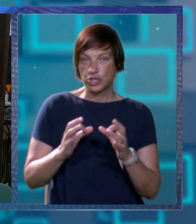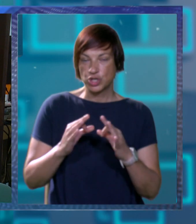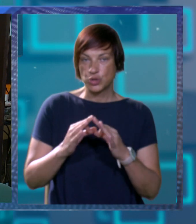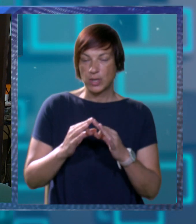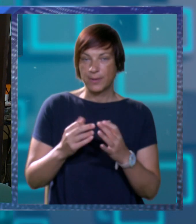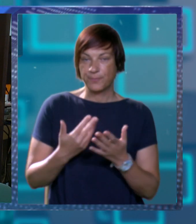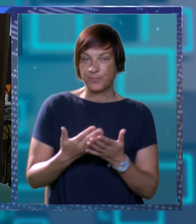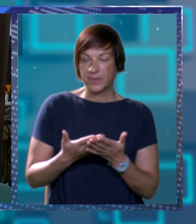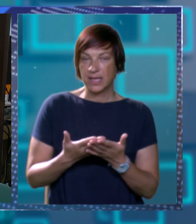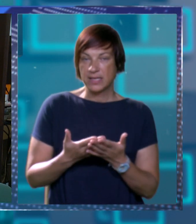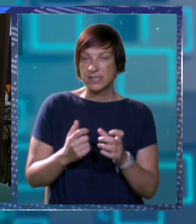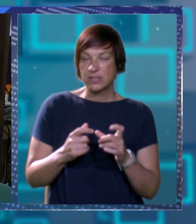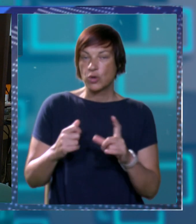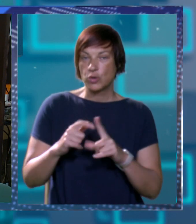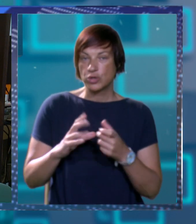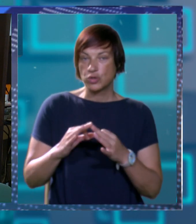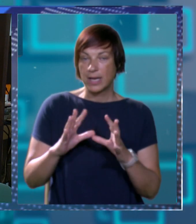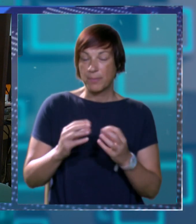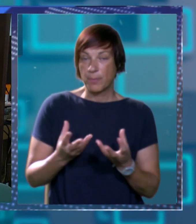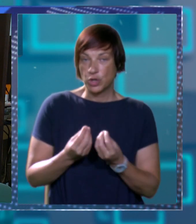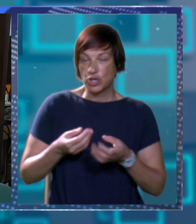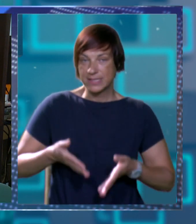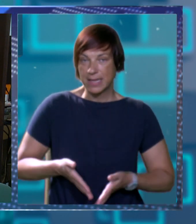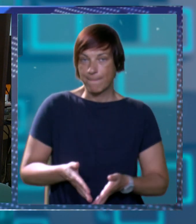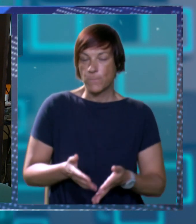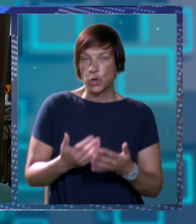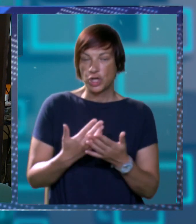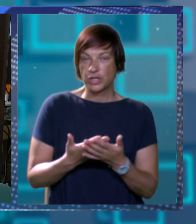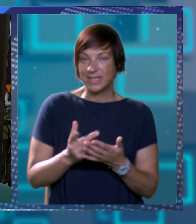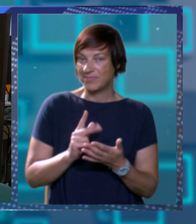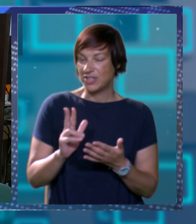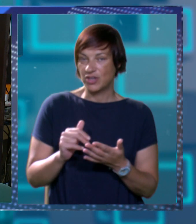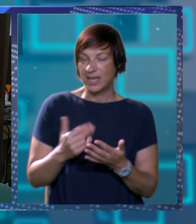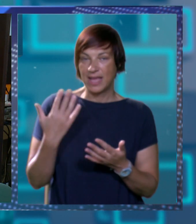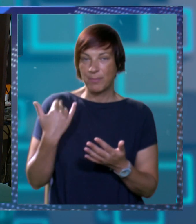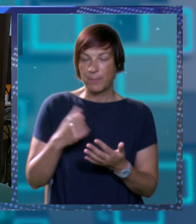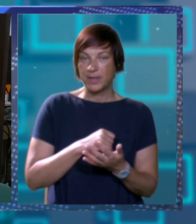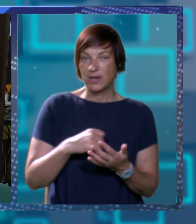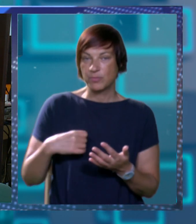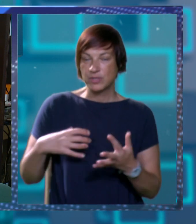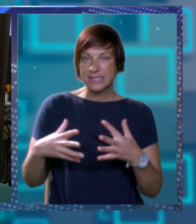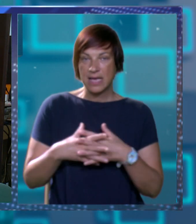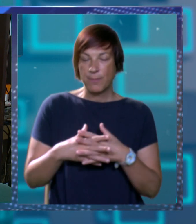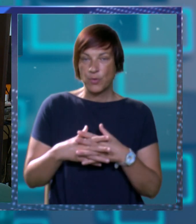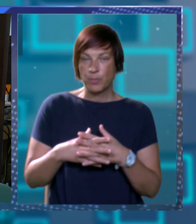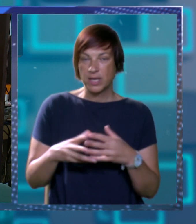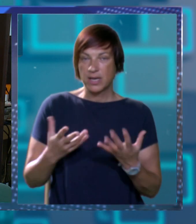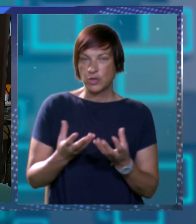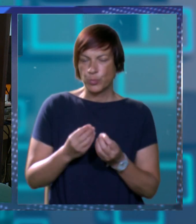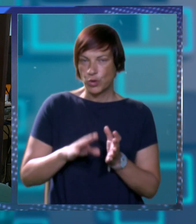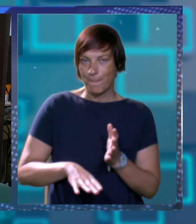a Korčula sa Korčula imamo dosta poroda da toga nema bilo bi u samom grado u naju